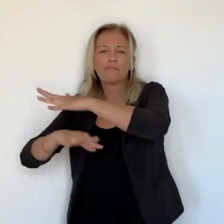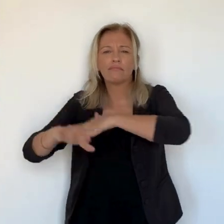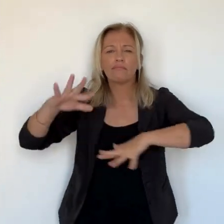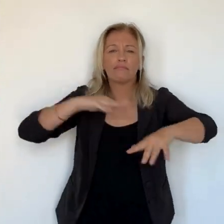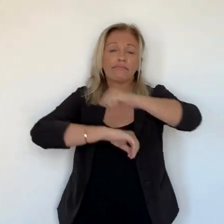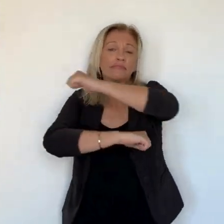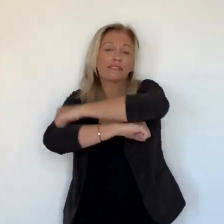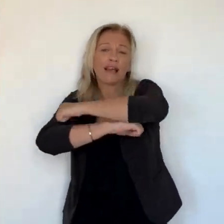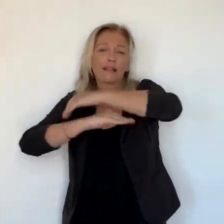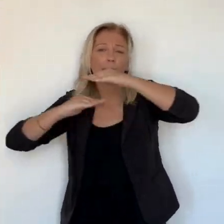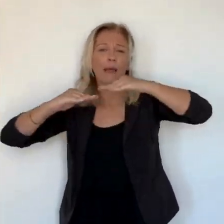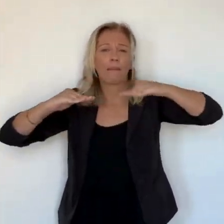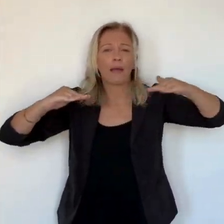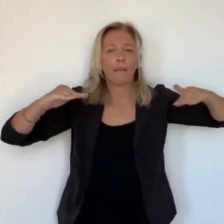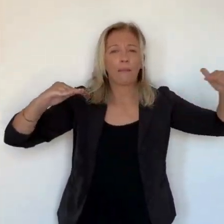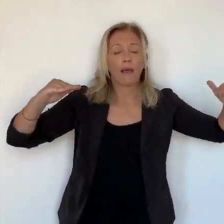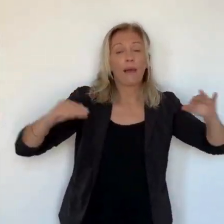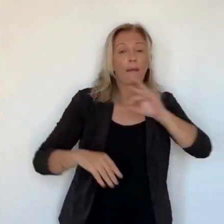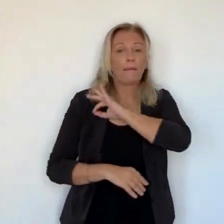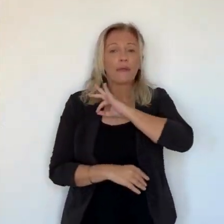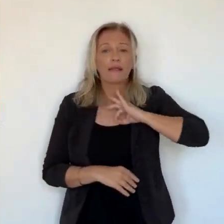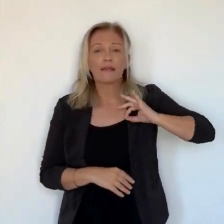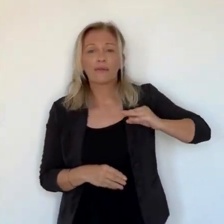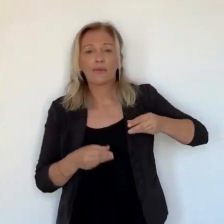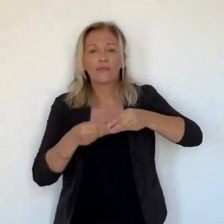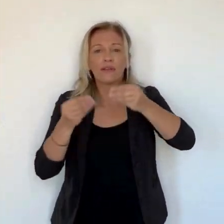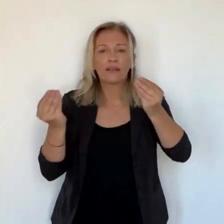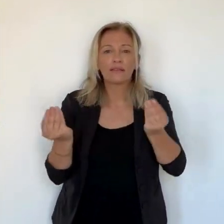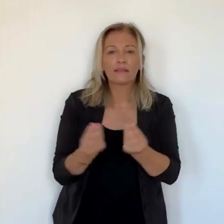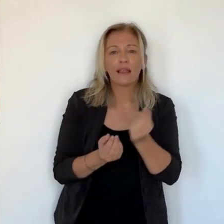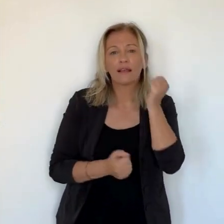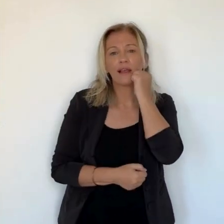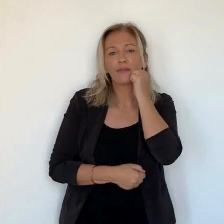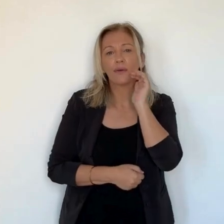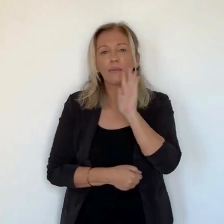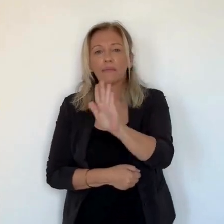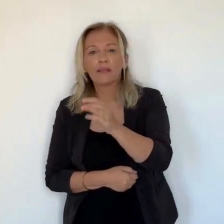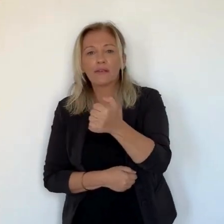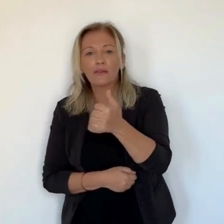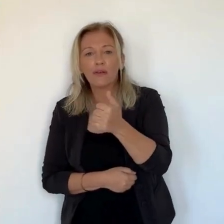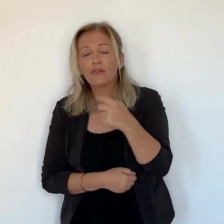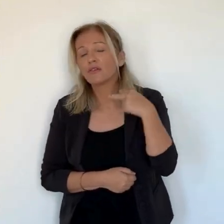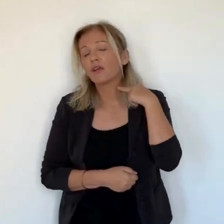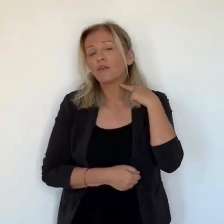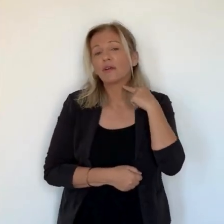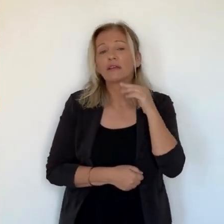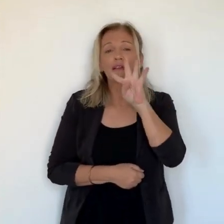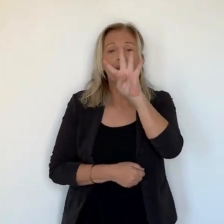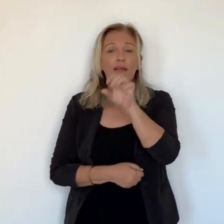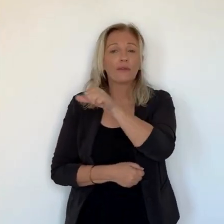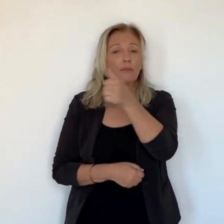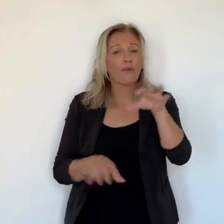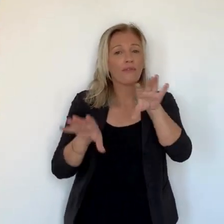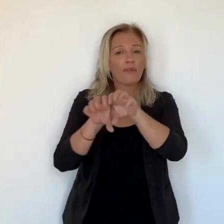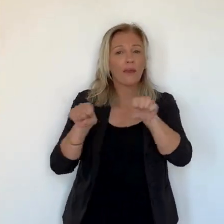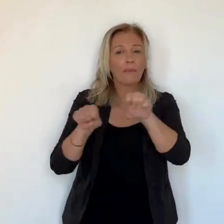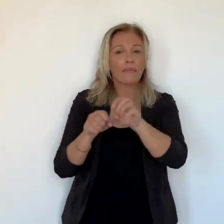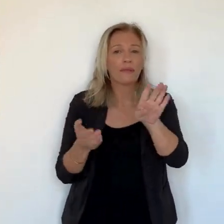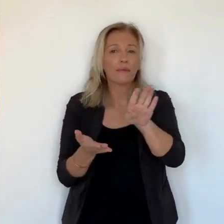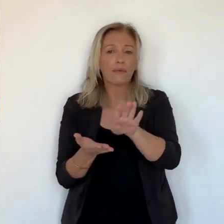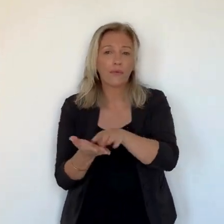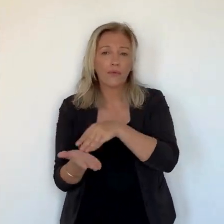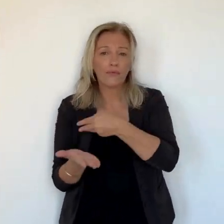non, il n'y a pas. Il n en a pas. Sous le grand chapiteau, il y a du monde en tout cas et les stands se succèdent. Bijoux, vaisselle, canistreilles,